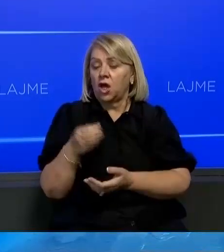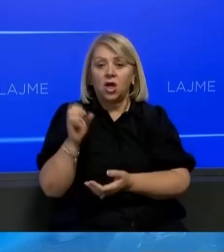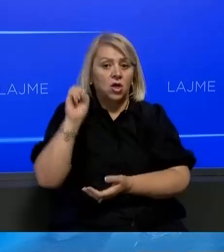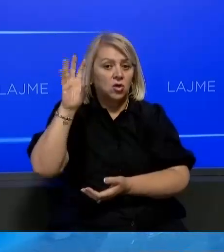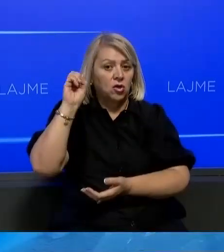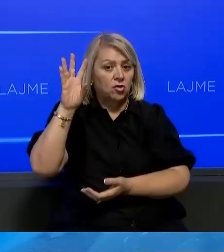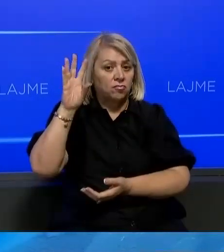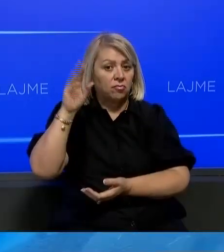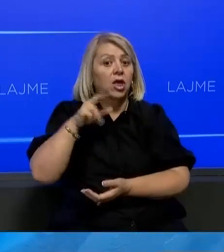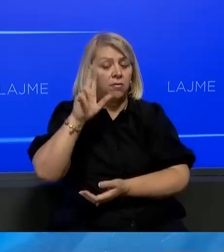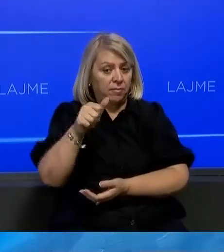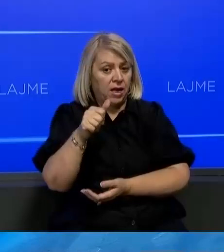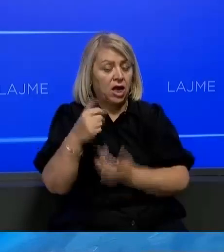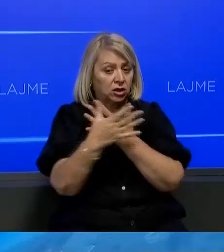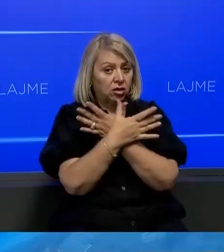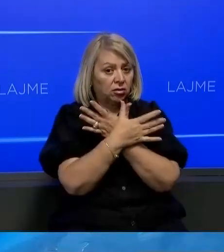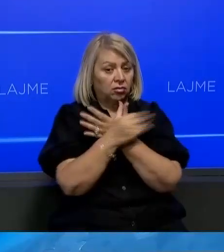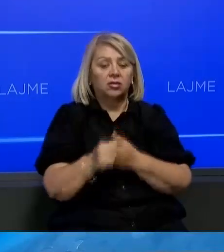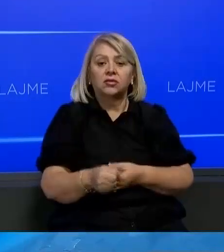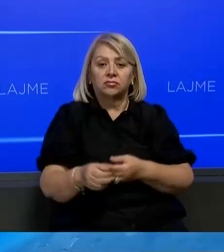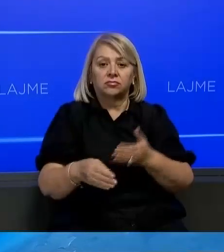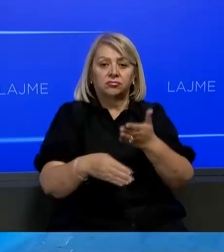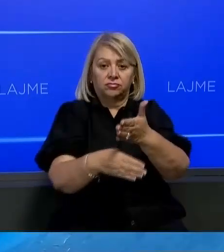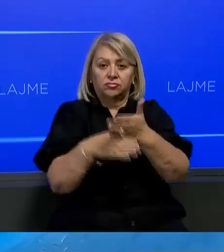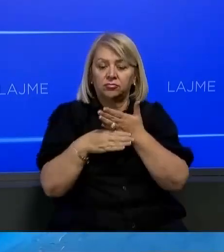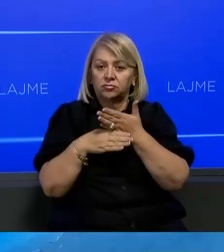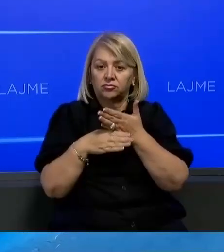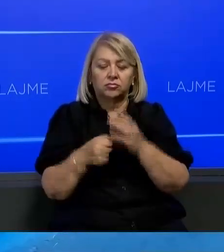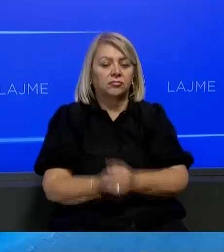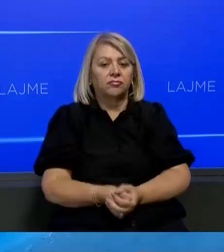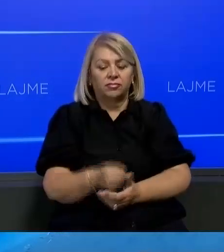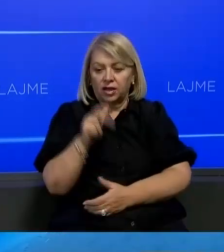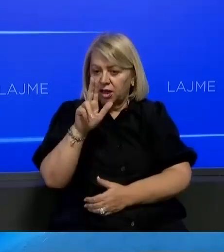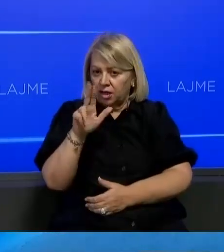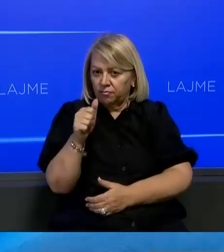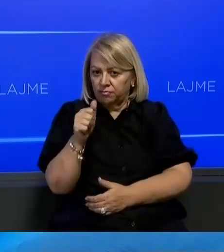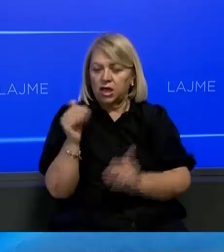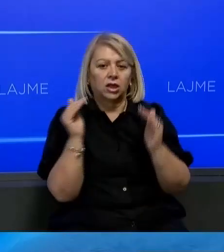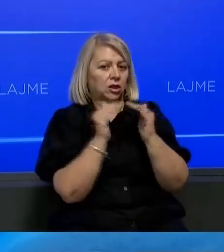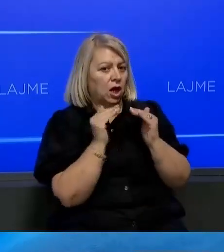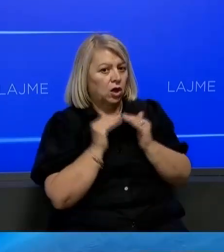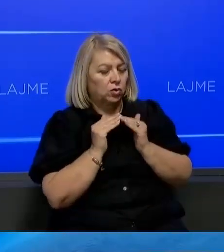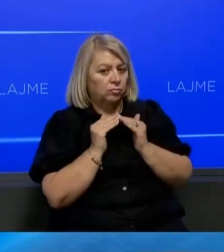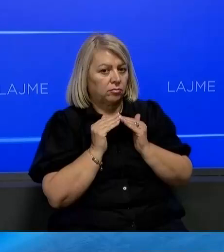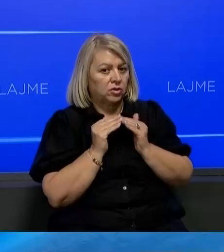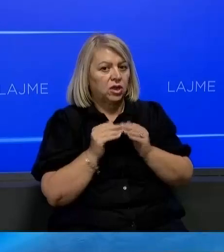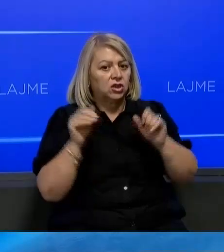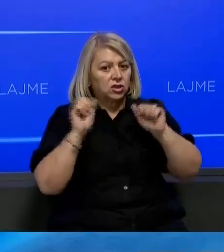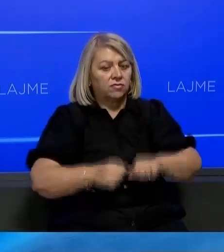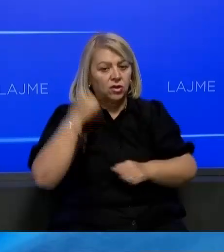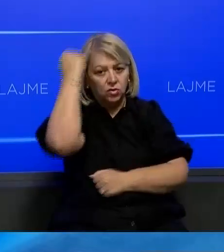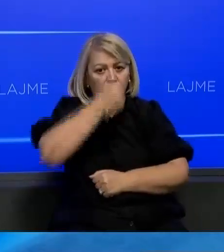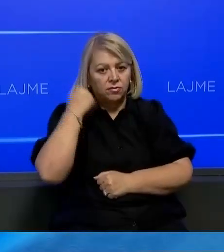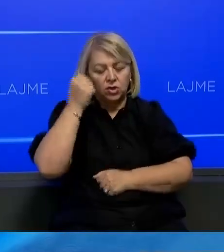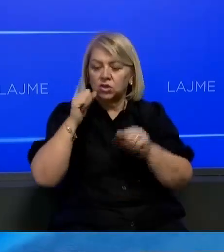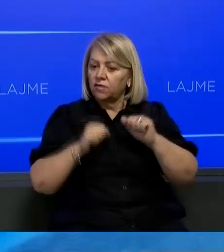lëshu në treg ndërkëntarë për me e morë në të kërët. Ne kemi dakordim me disë Qeverisë Republikës Kosovës